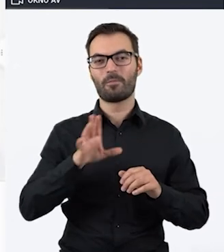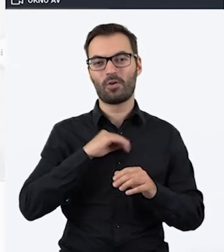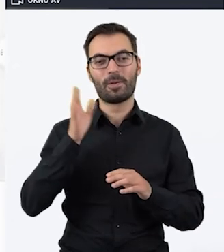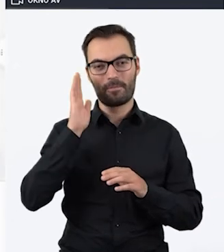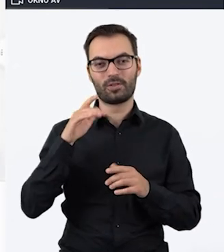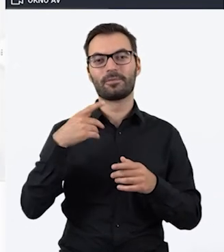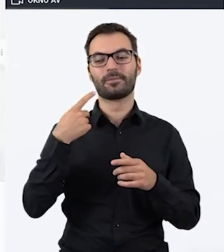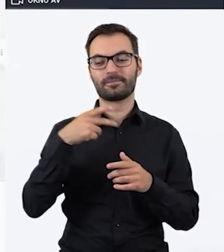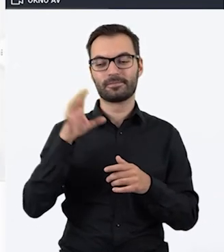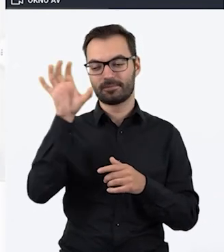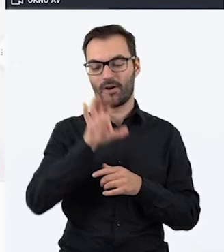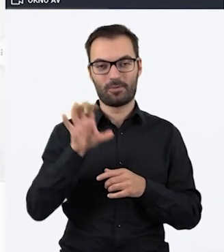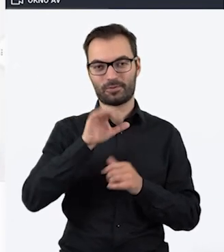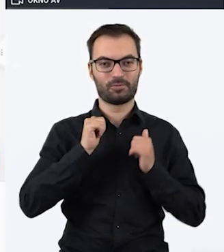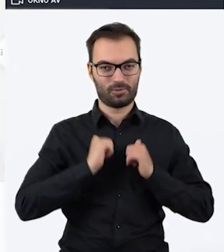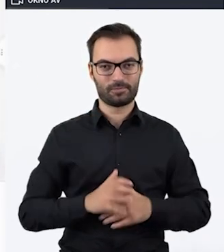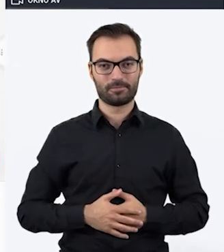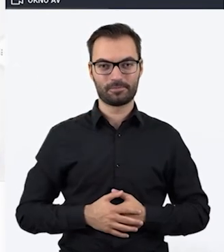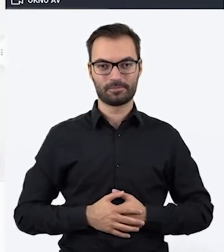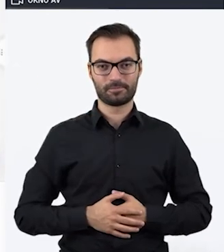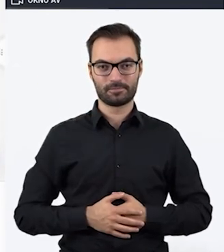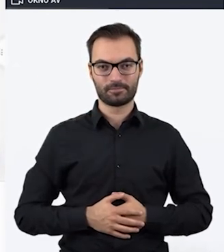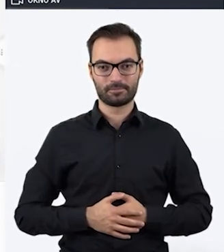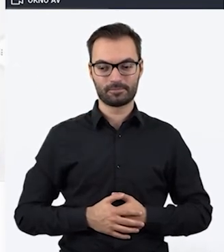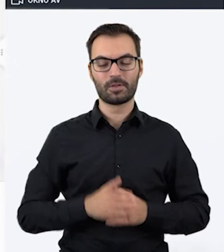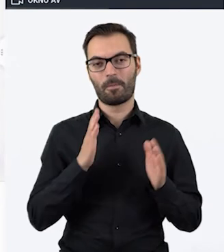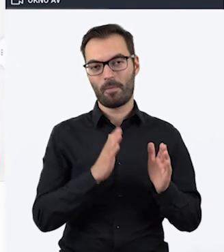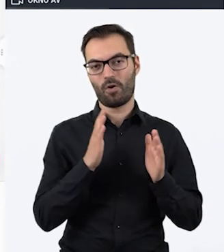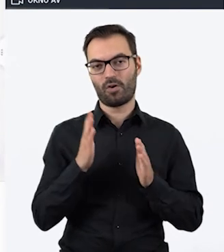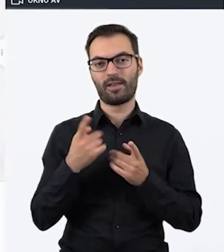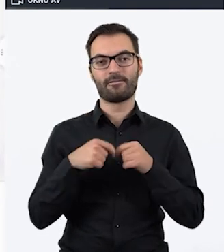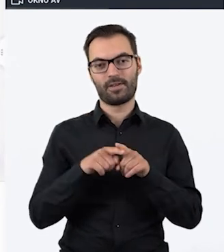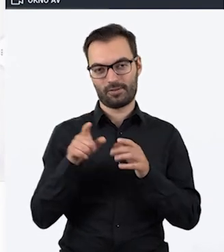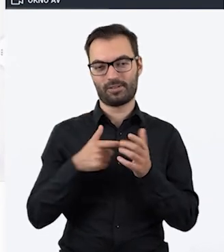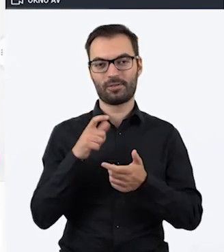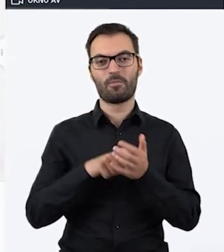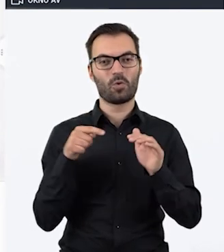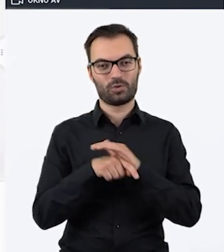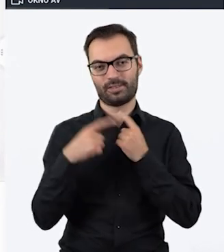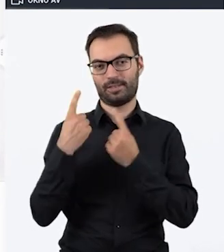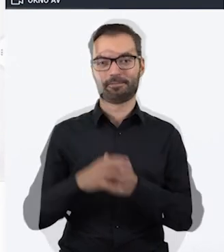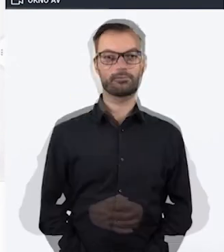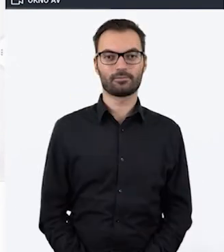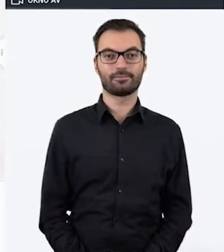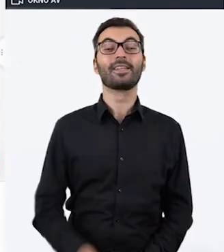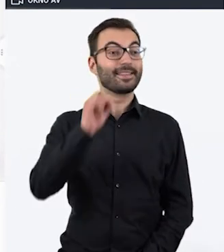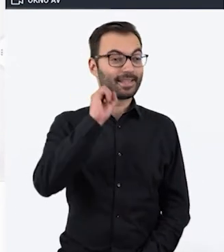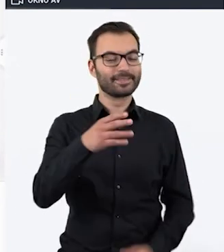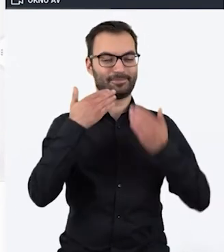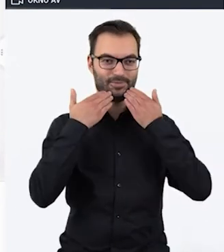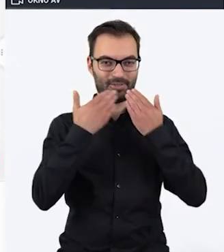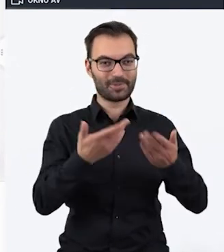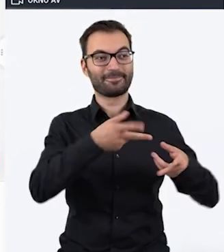sobie to zobaczyć i krok po kroku wykonać taki escape room. Tak, dziękuję Ci, Kseniu.